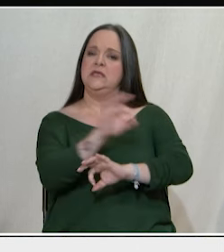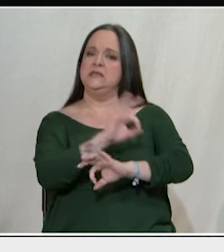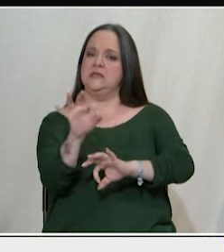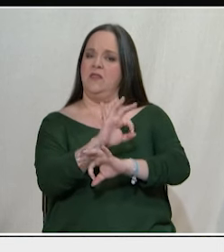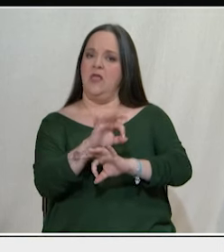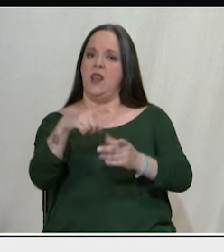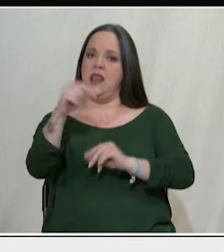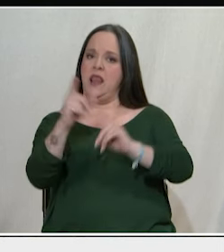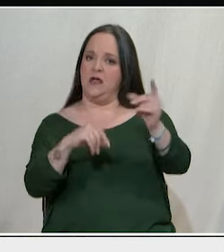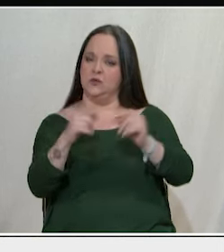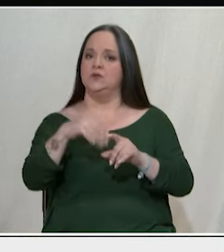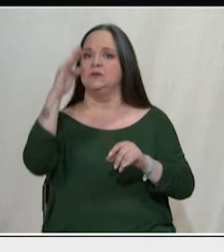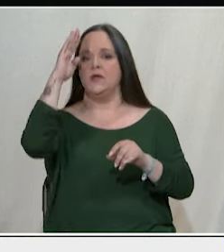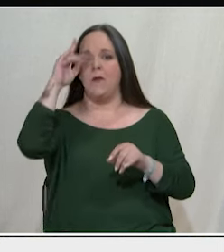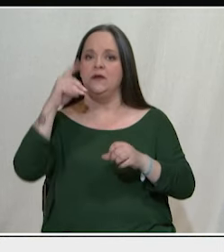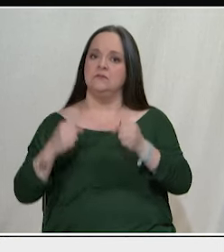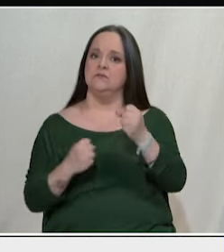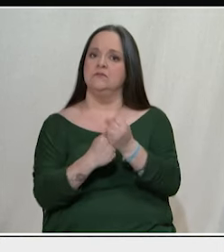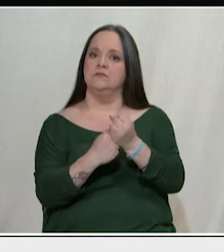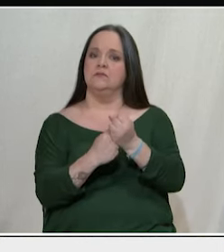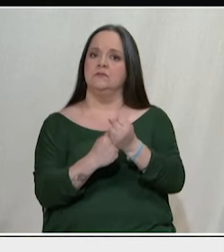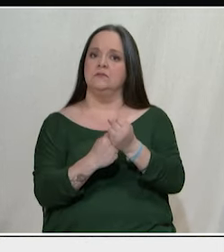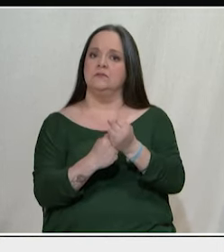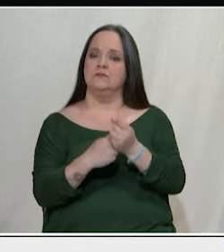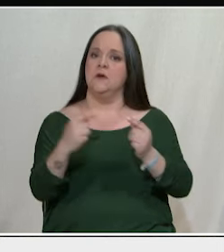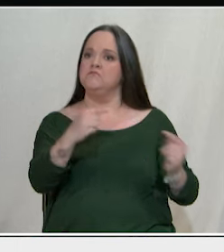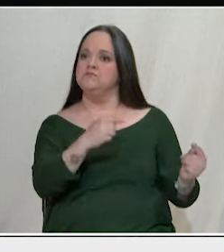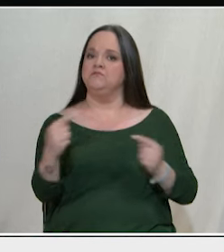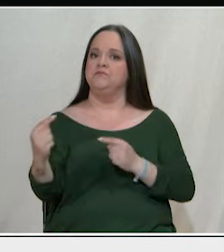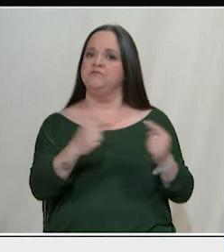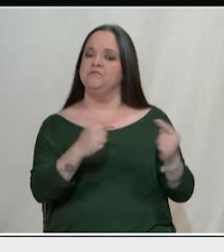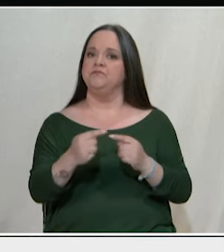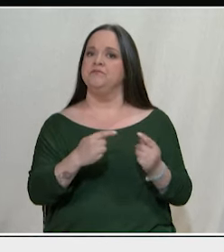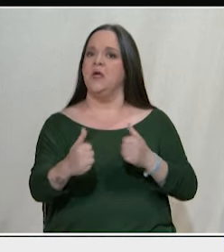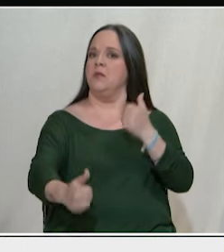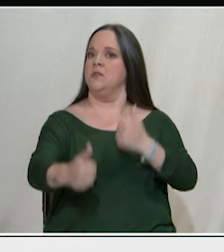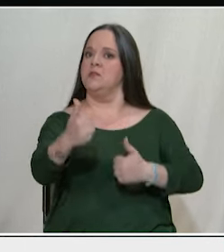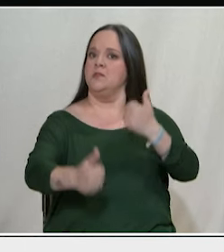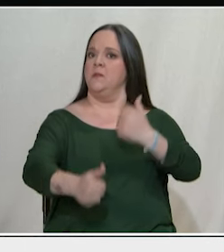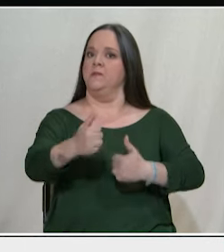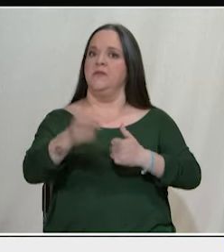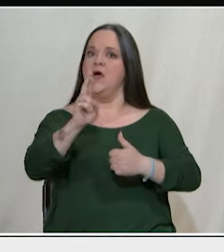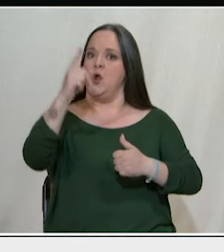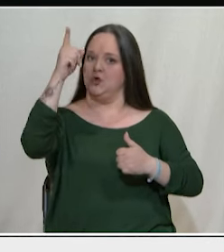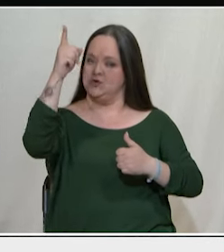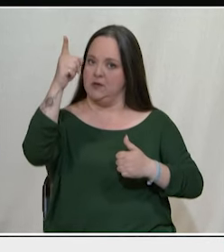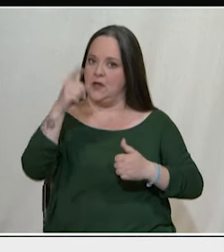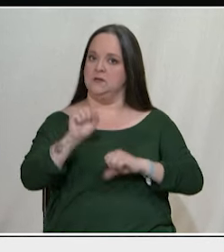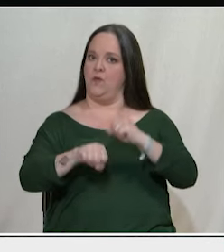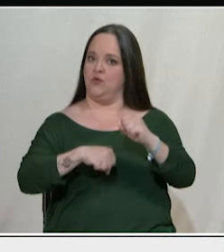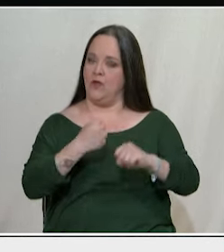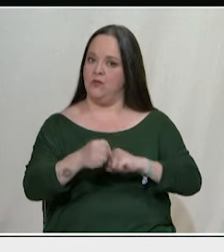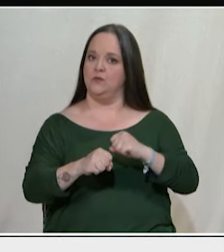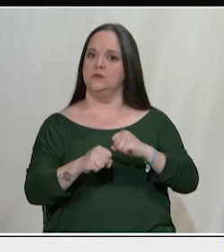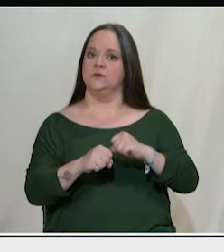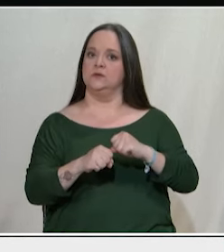του ΝΑΤΟ να πάρουν μία γραμμή λυσασμένης αντιπαράθεσης με τη Ρωσία, επιδιώκοντας την ήττα